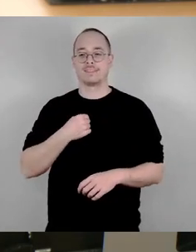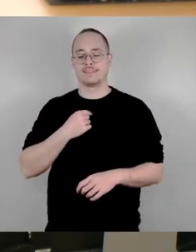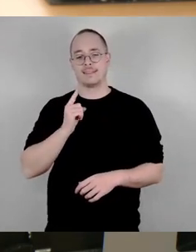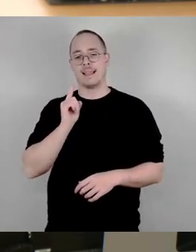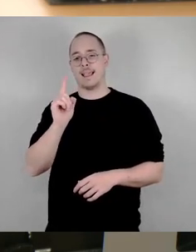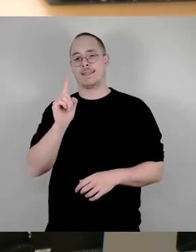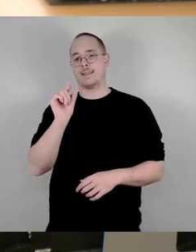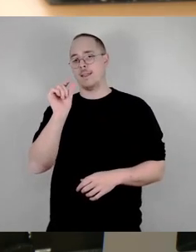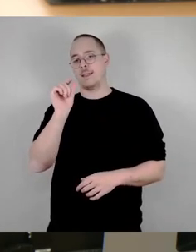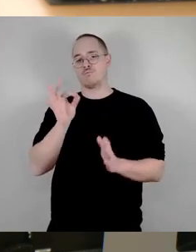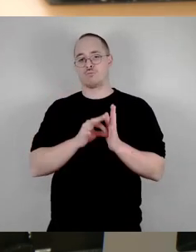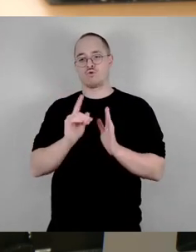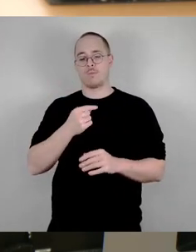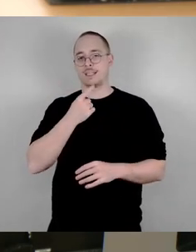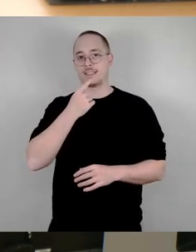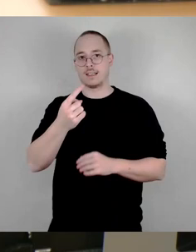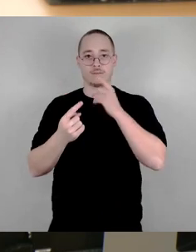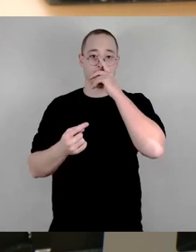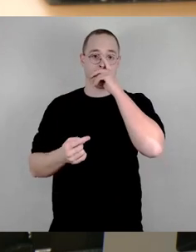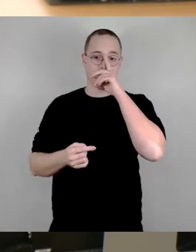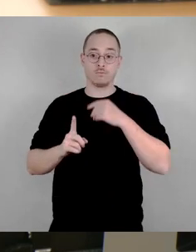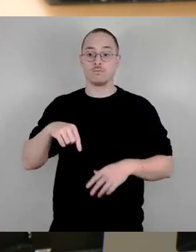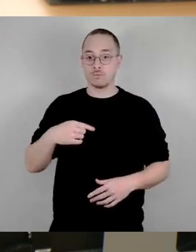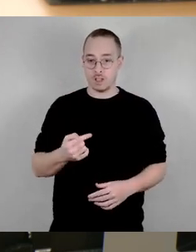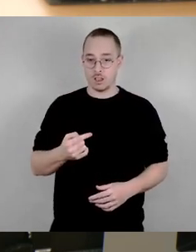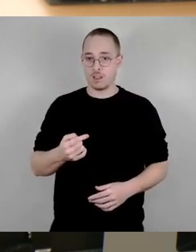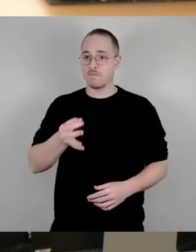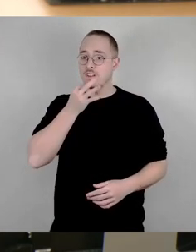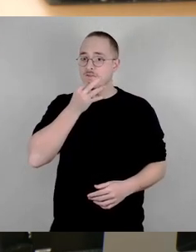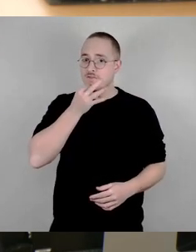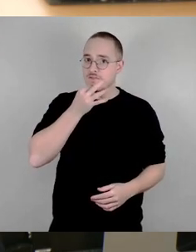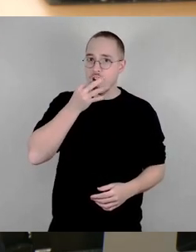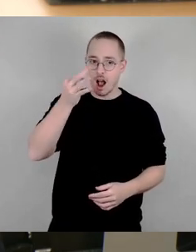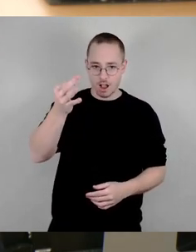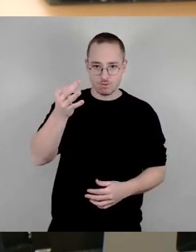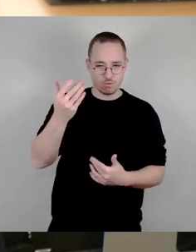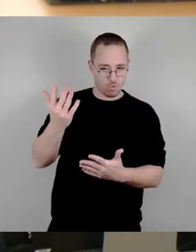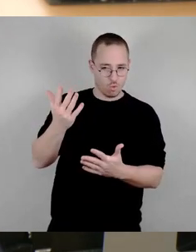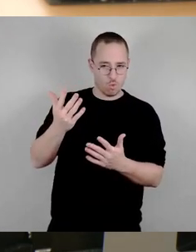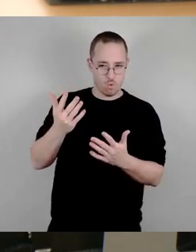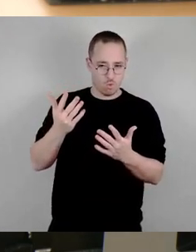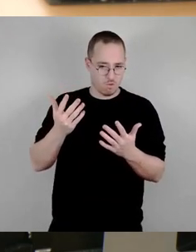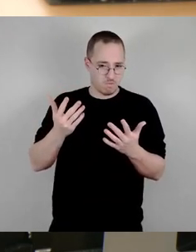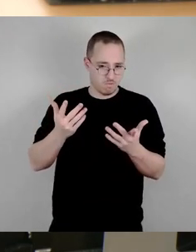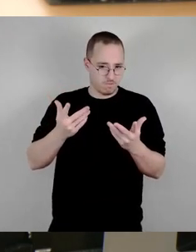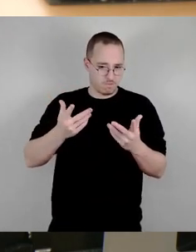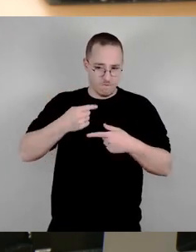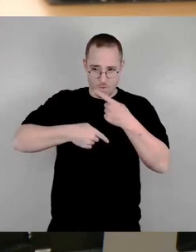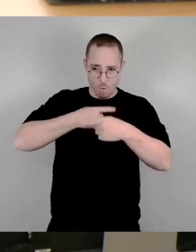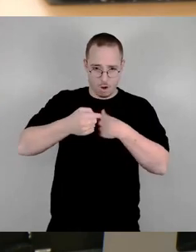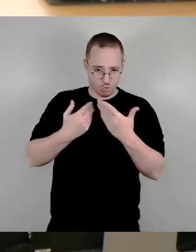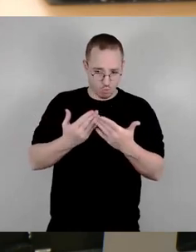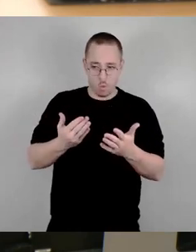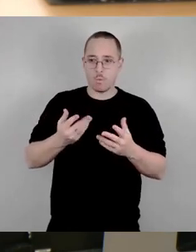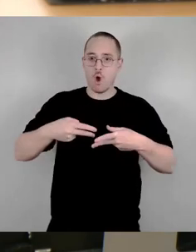interessante Reaktion der Stadtverwaltung, als wir diese Vorgänge öffentlich gemacht haben. Da wurde dann ganz